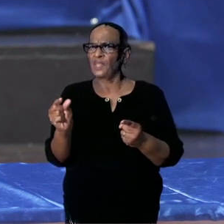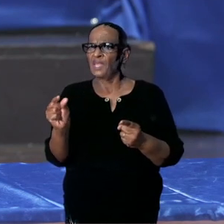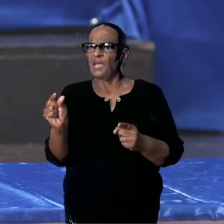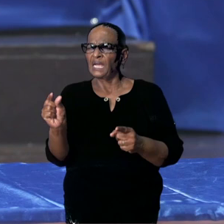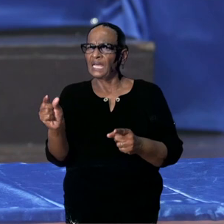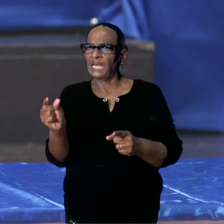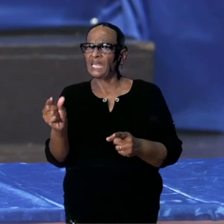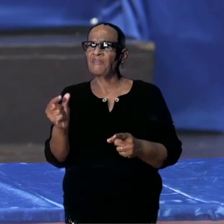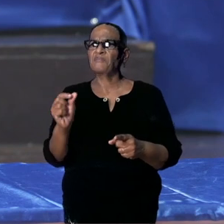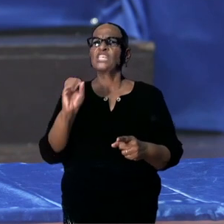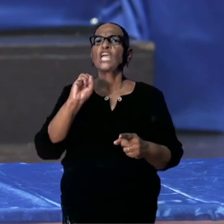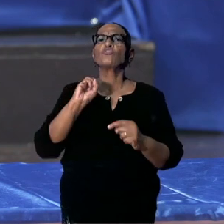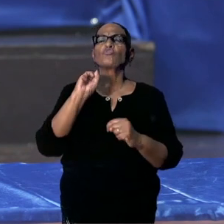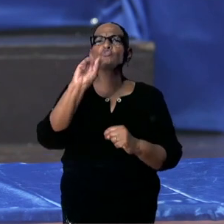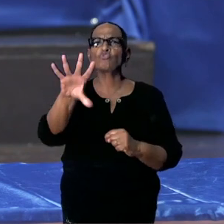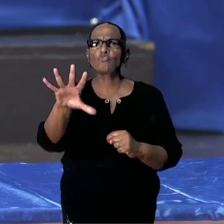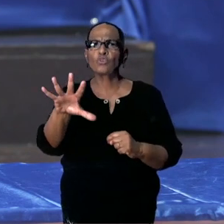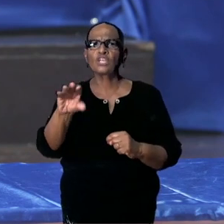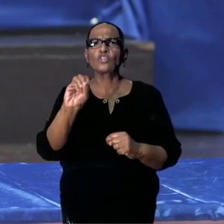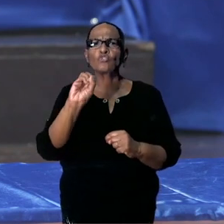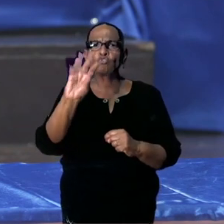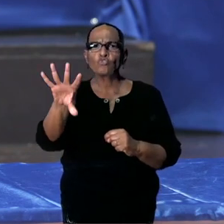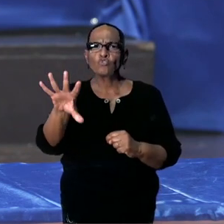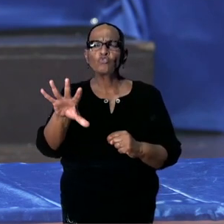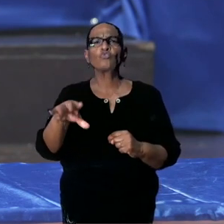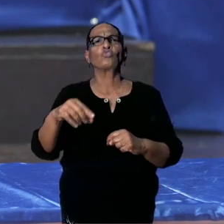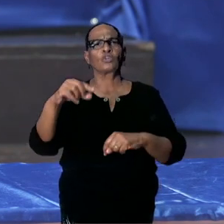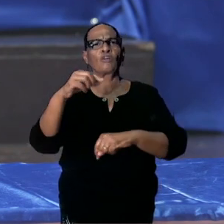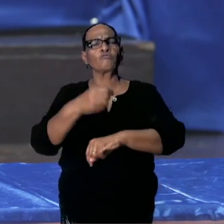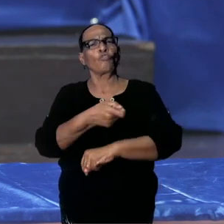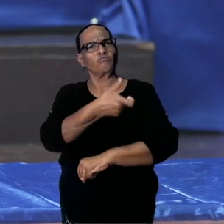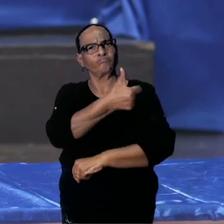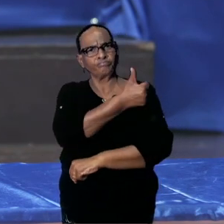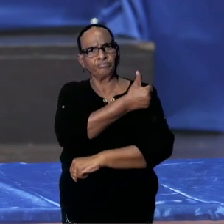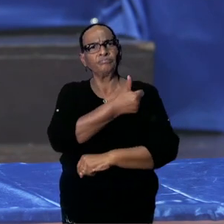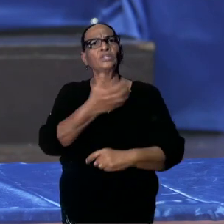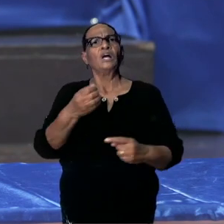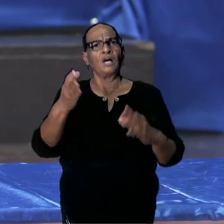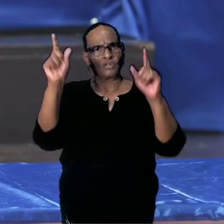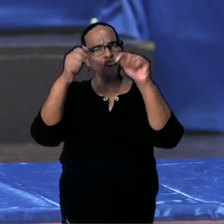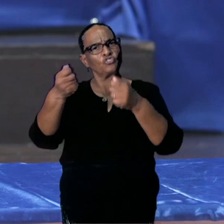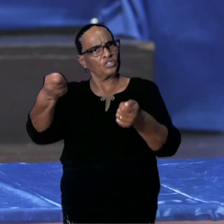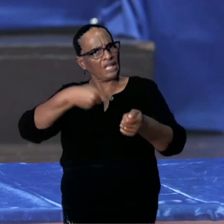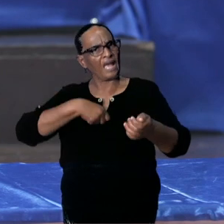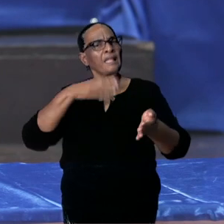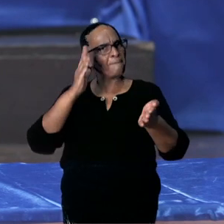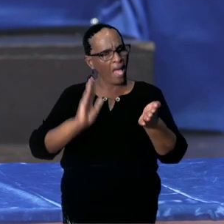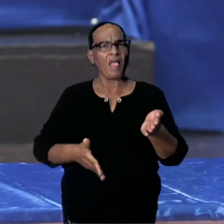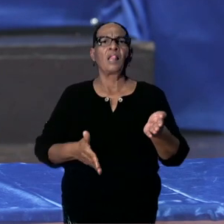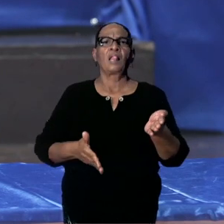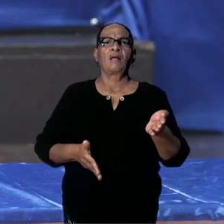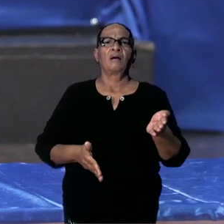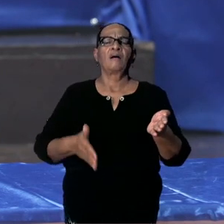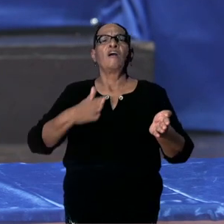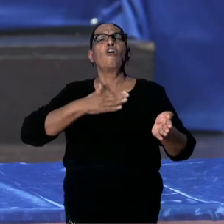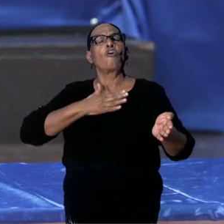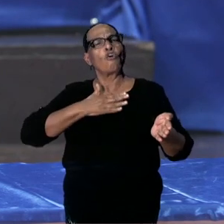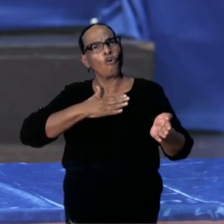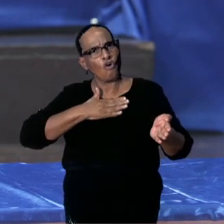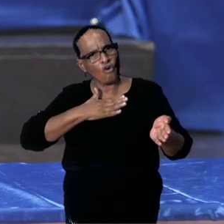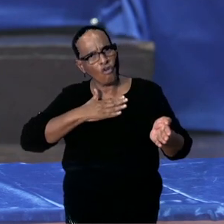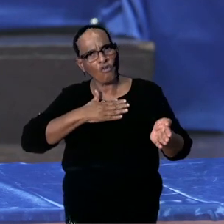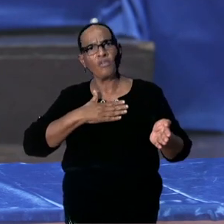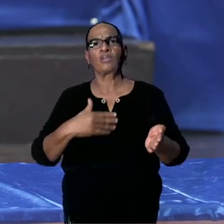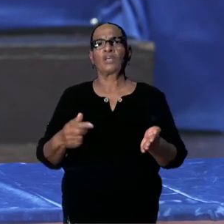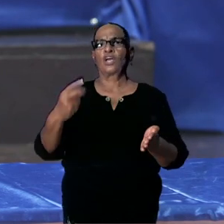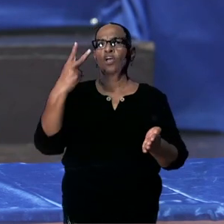u vandaag meedelen dat wij de resultaten binnen hebben. En gelukkig, er zijn 52